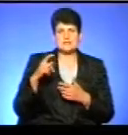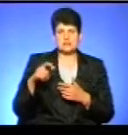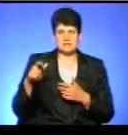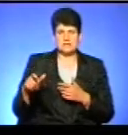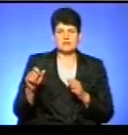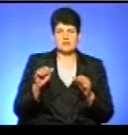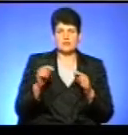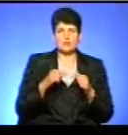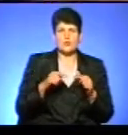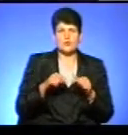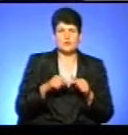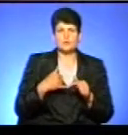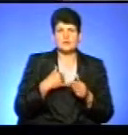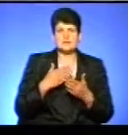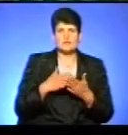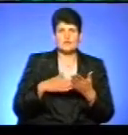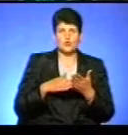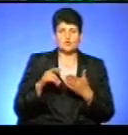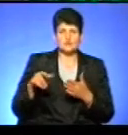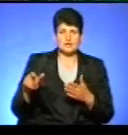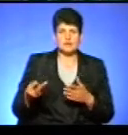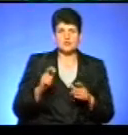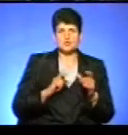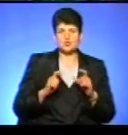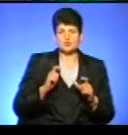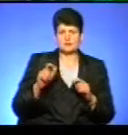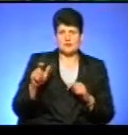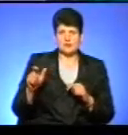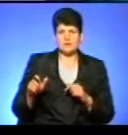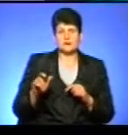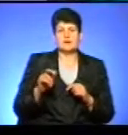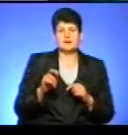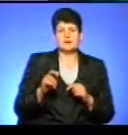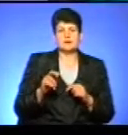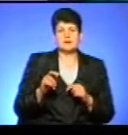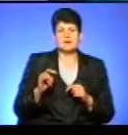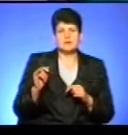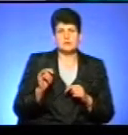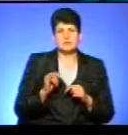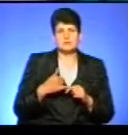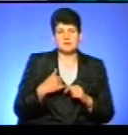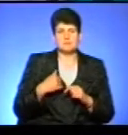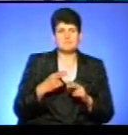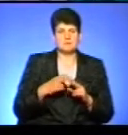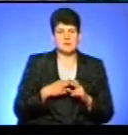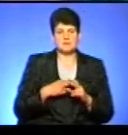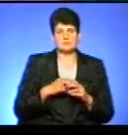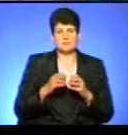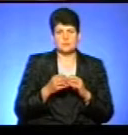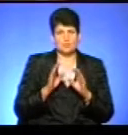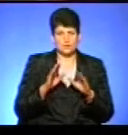кільних органів, які працюють, у нас є волонтери, нас є студенти, дуже потужні, дуже круті, креативні. От ми без сумніву будемо